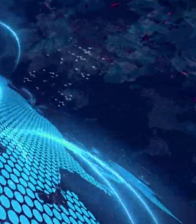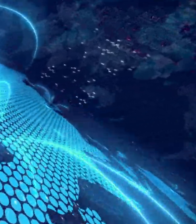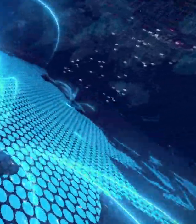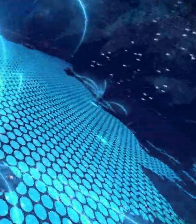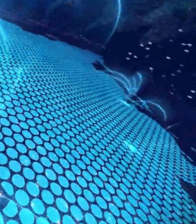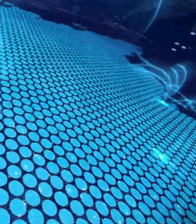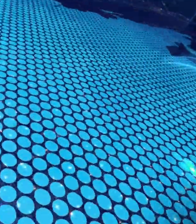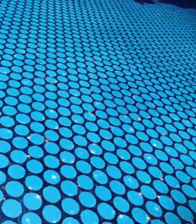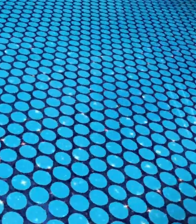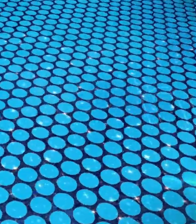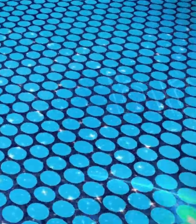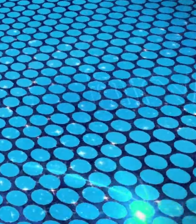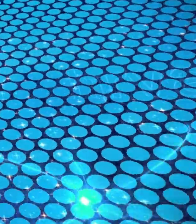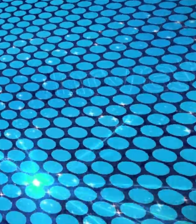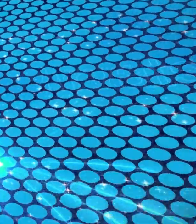Muzika